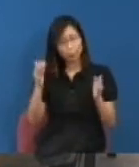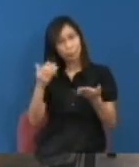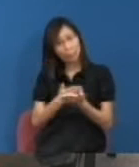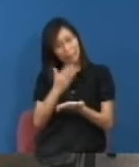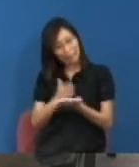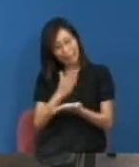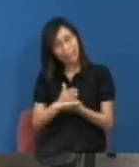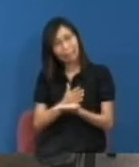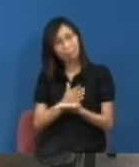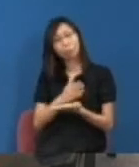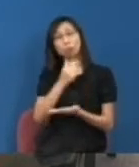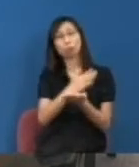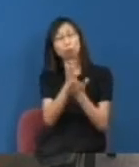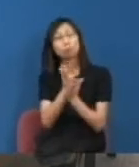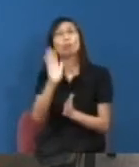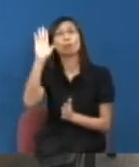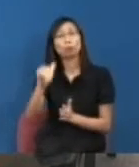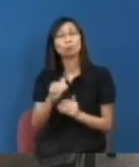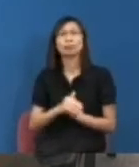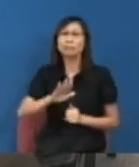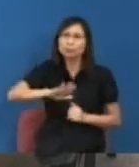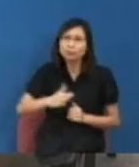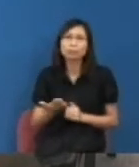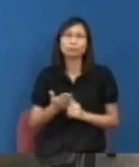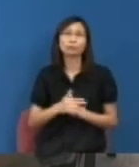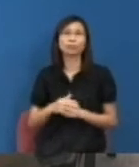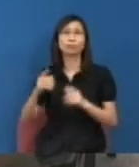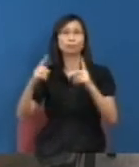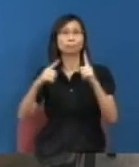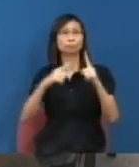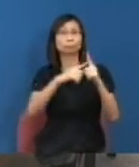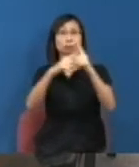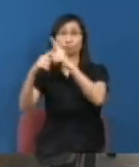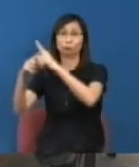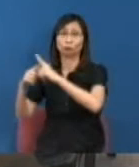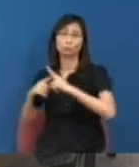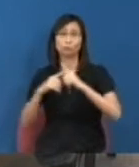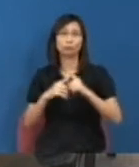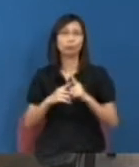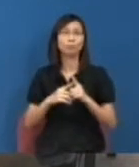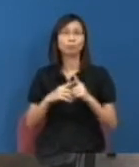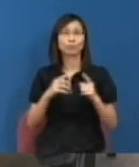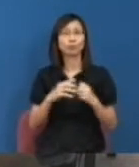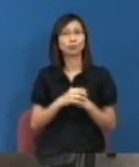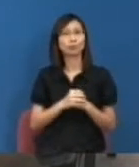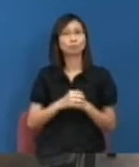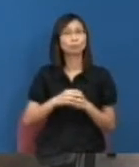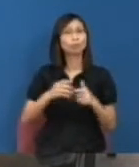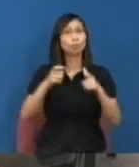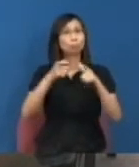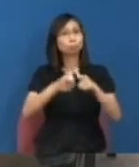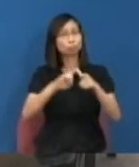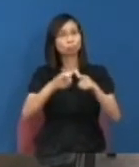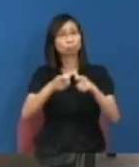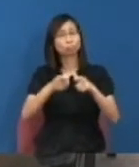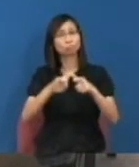人類歷史上或人類社會上很多時候當你一些公共資源給任何人都去用的時候就變成個